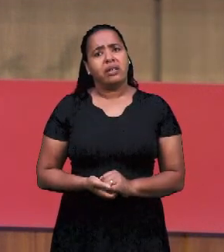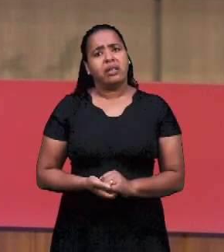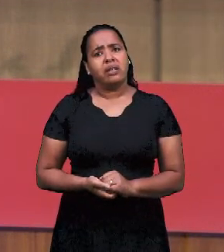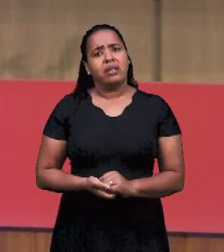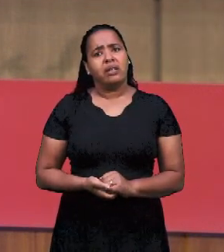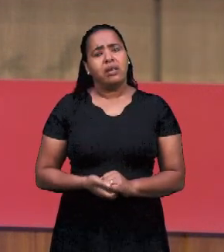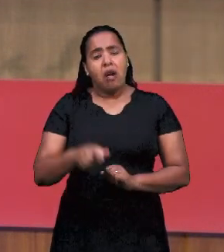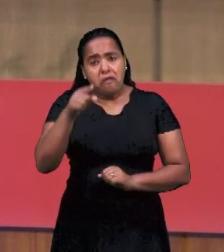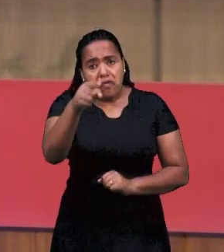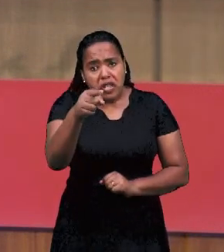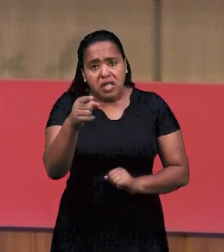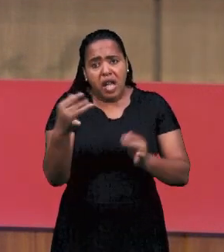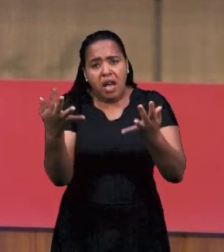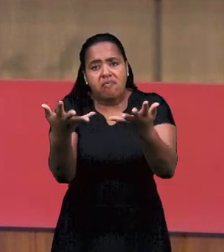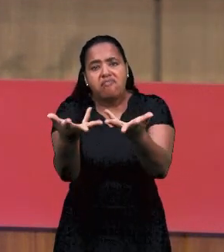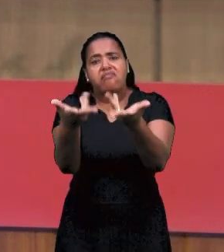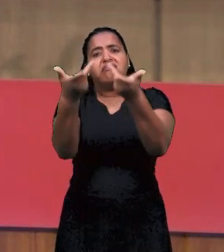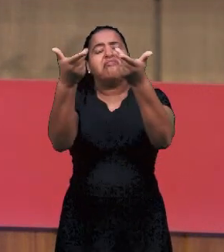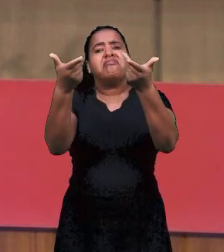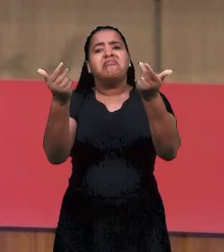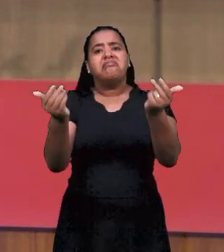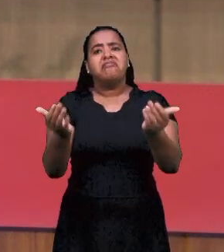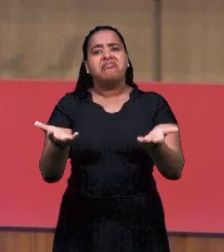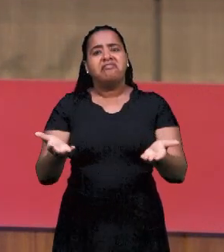наследию. Не чудесно ли это?